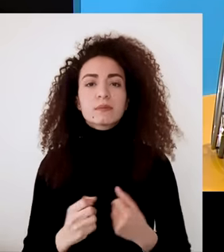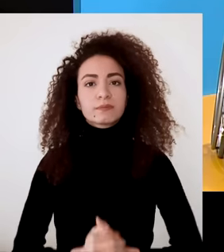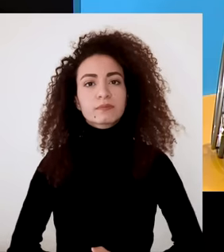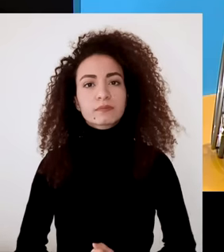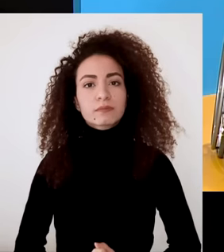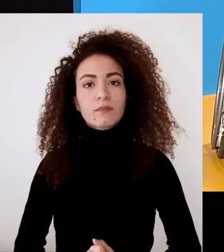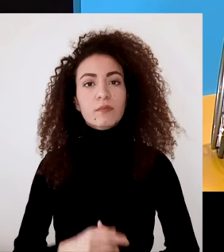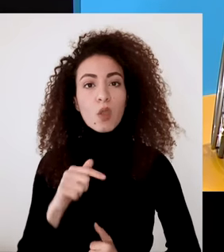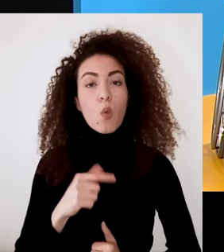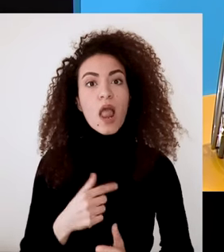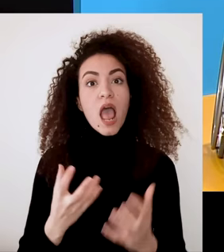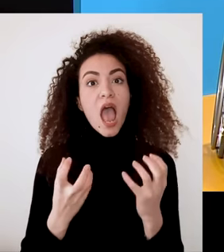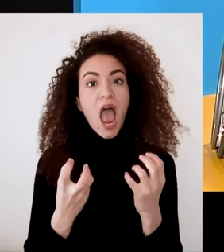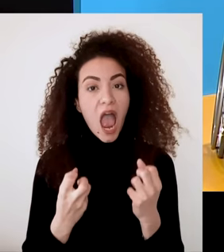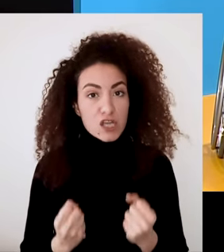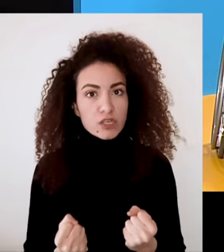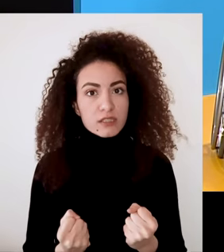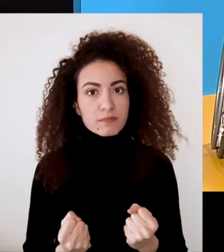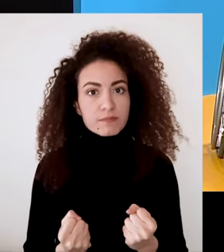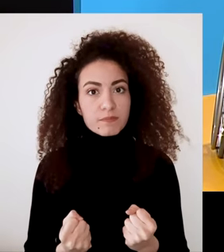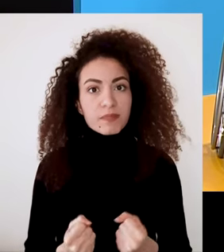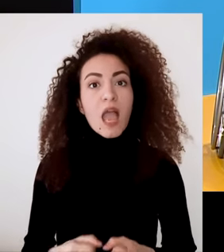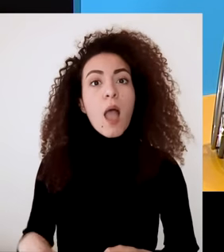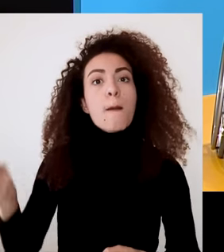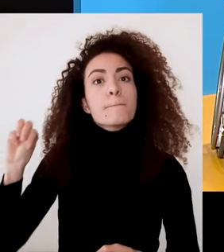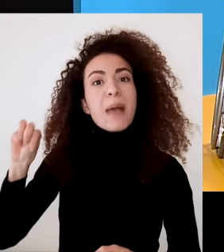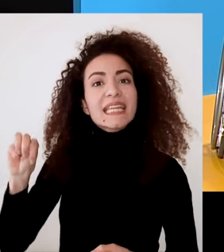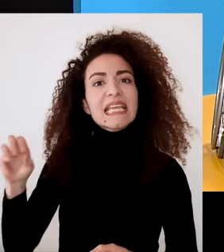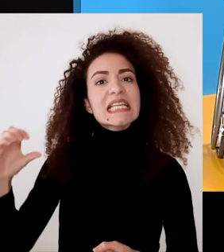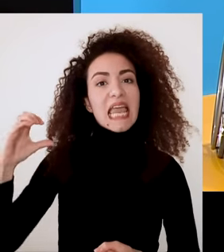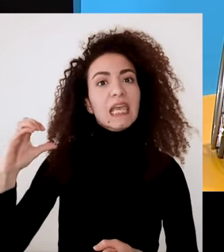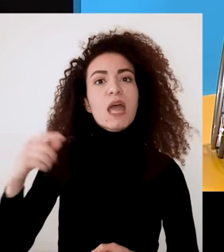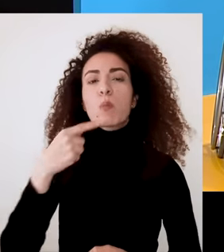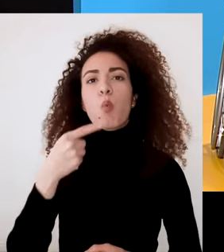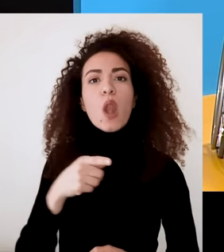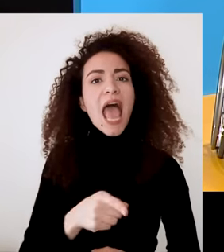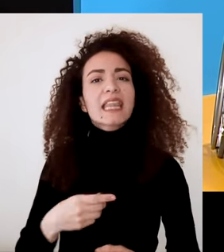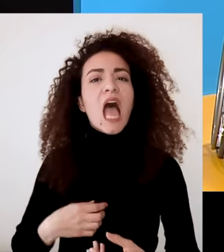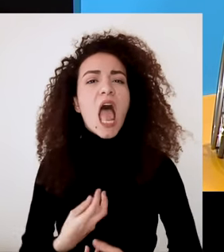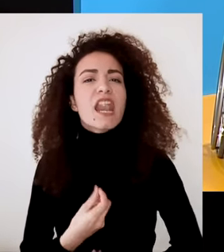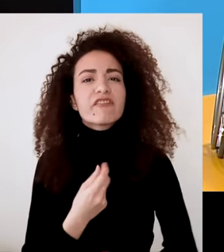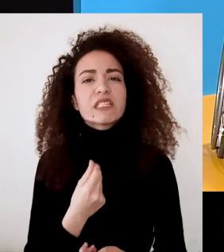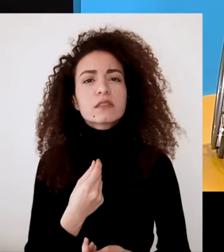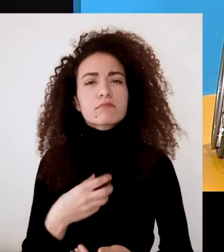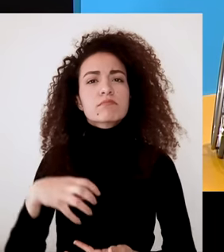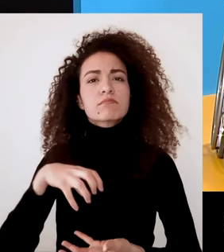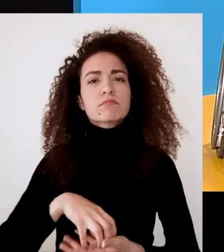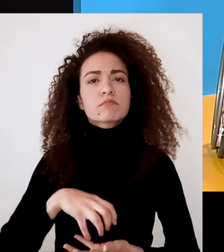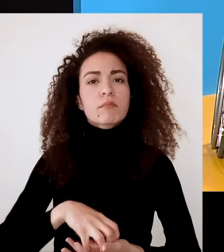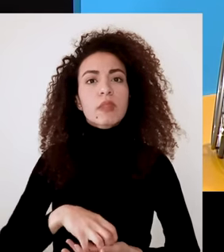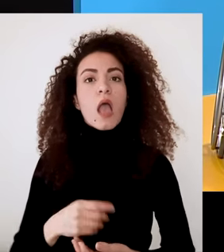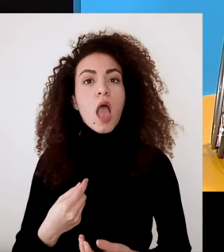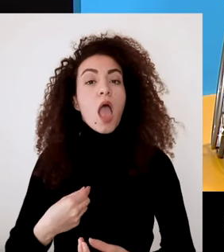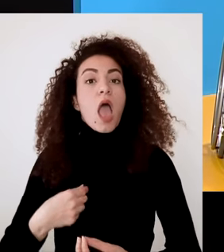ممكن مؤارنة هالاختبار بتعلم العجز يلي بيوصفه مارتن سيليجمان بأنه حالة نفسية بيكون فيها الإنسان أو